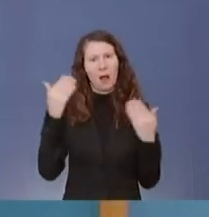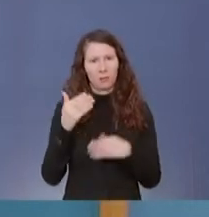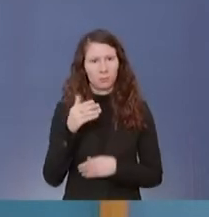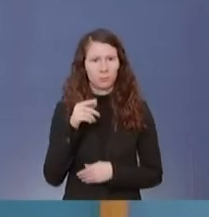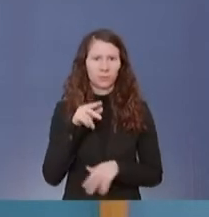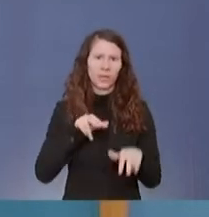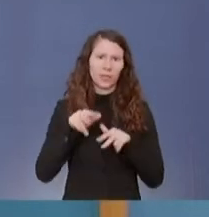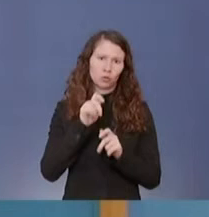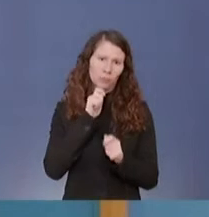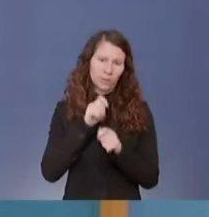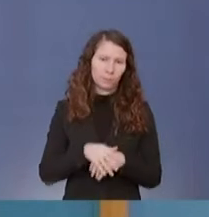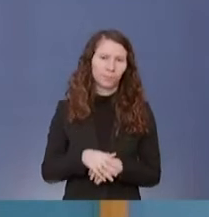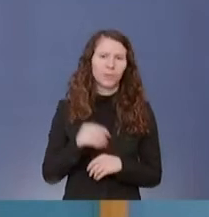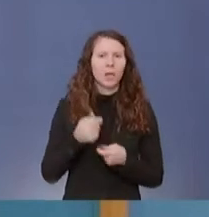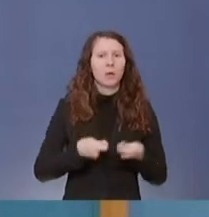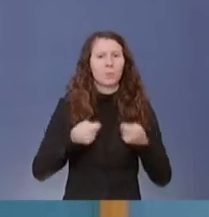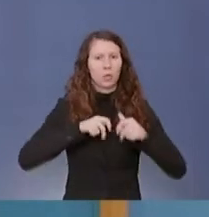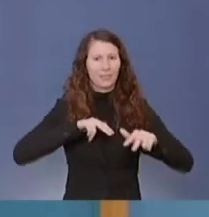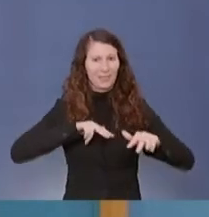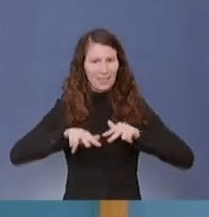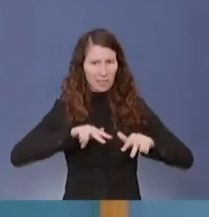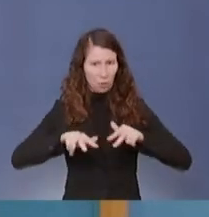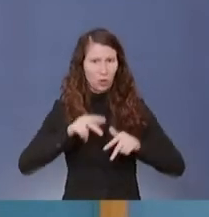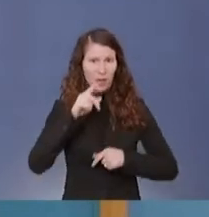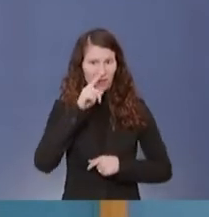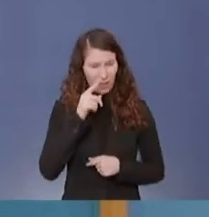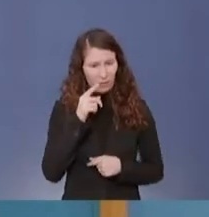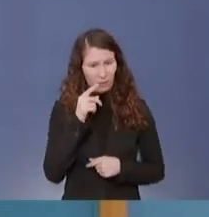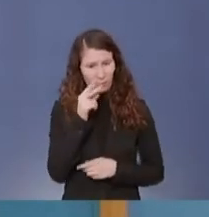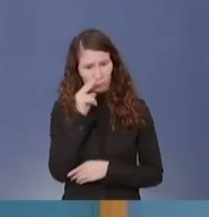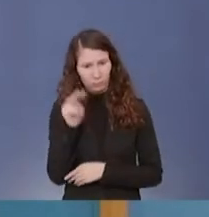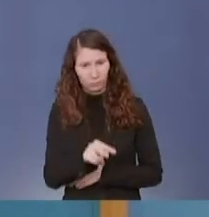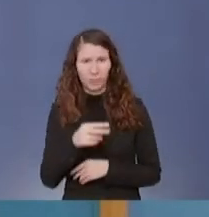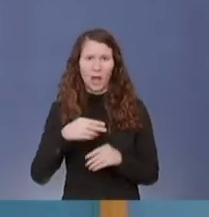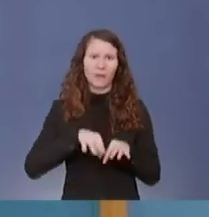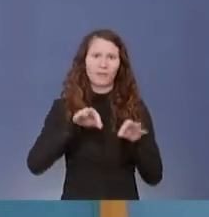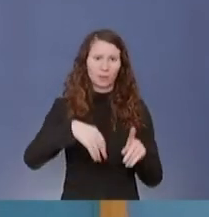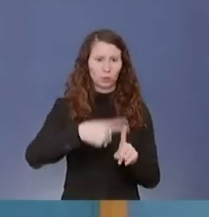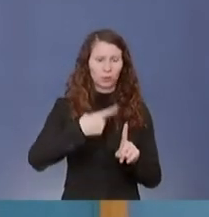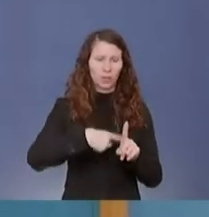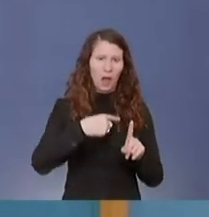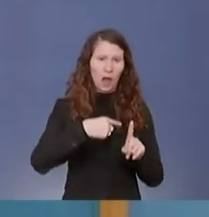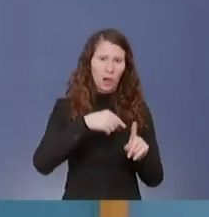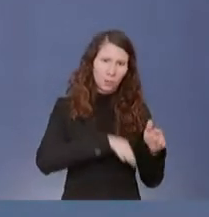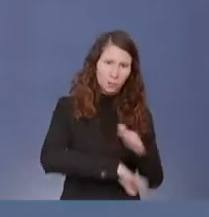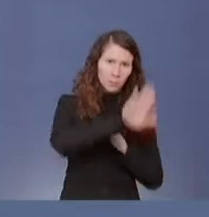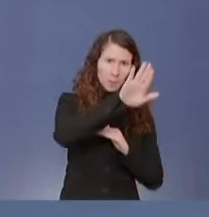Ist die Bundesregierung bei weiter hohen Infektionszahlen eine herunterfahrende Wirtschaft eine Option?